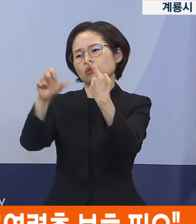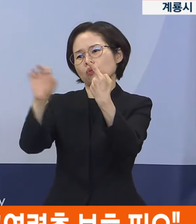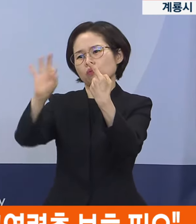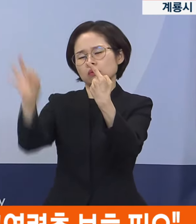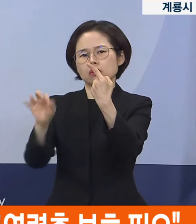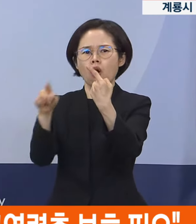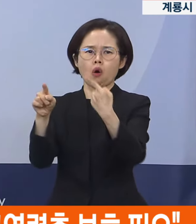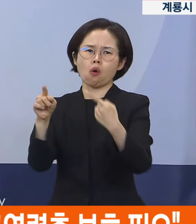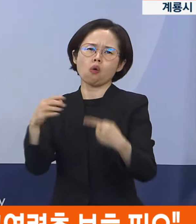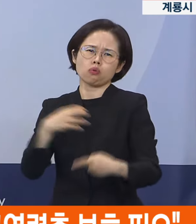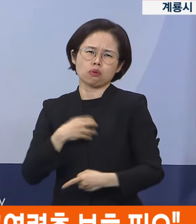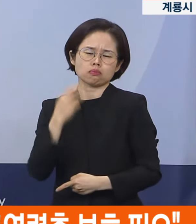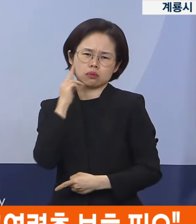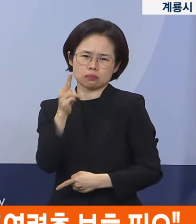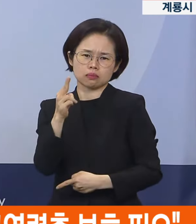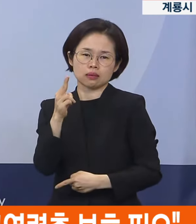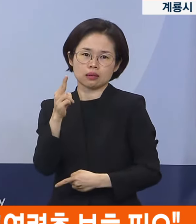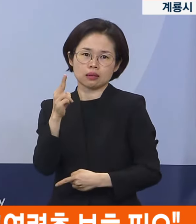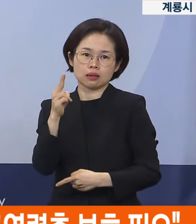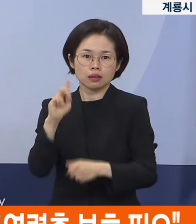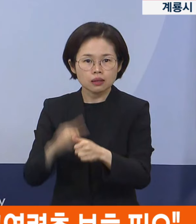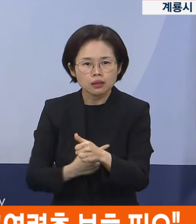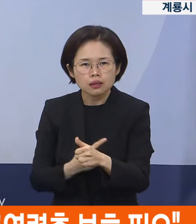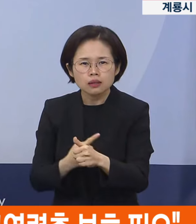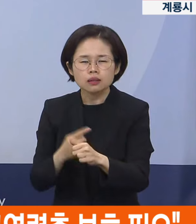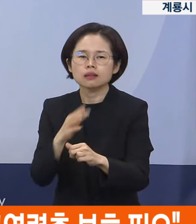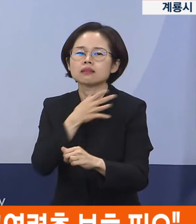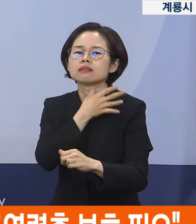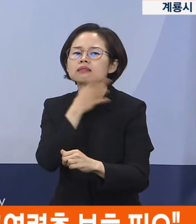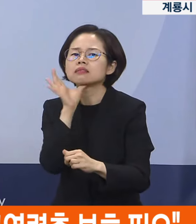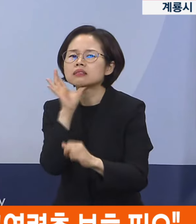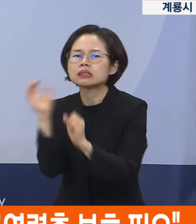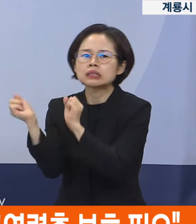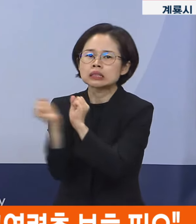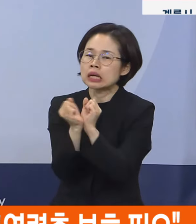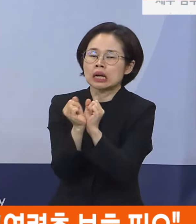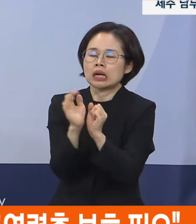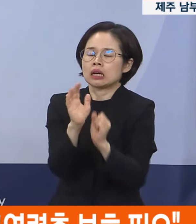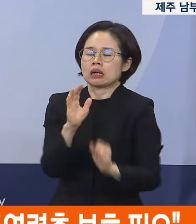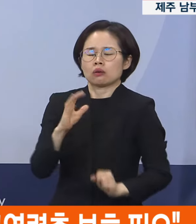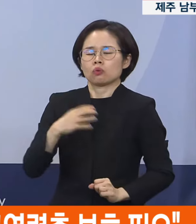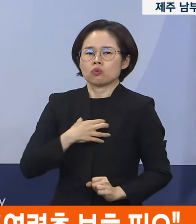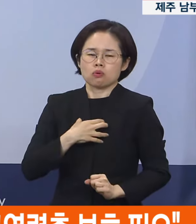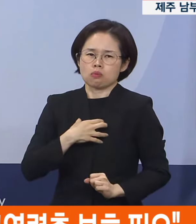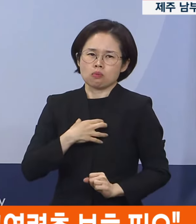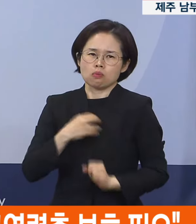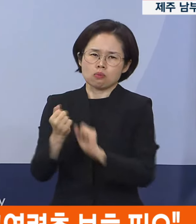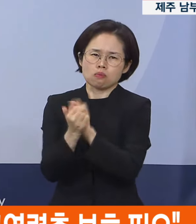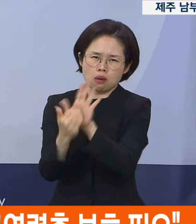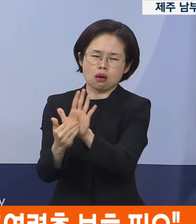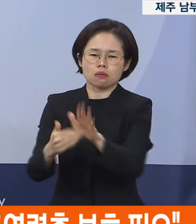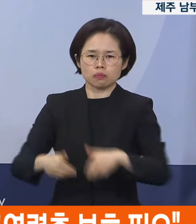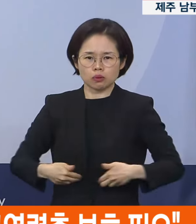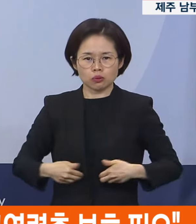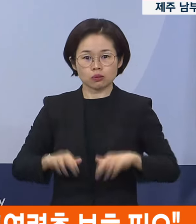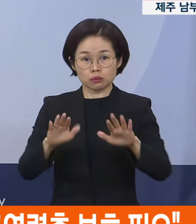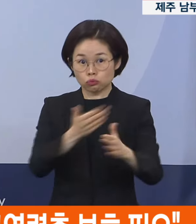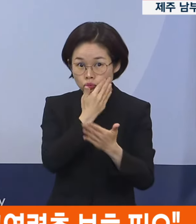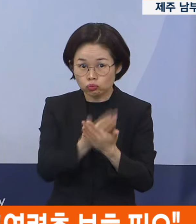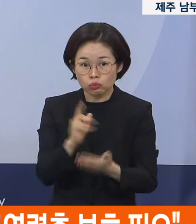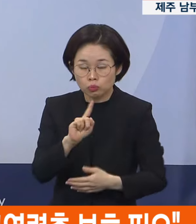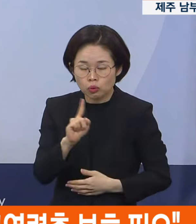이유로 고령층이 감염되지 않도록 주의가 필요합니다. 지금 중요한 것은 고령자와